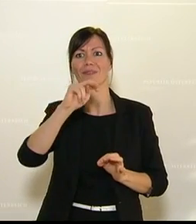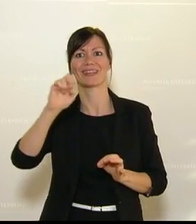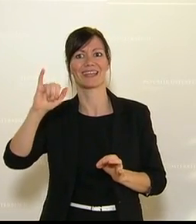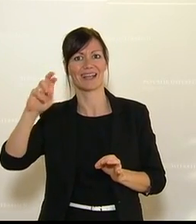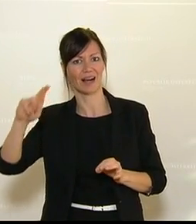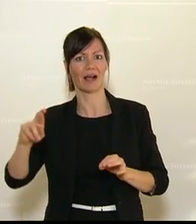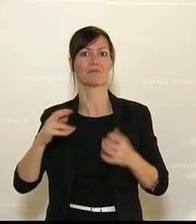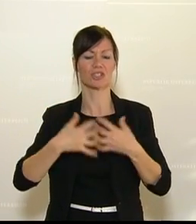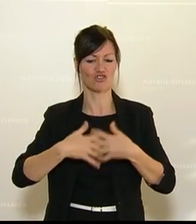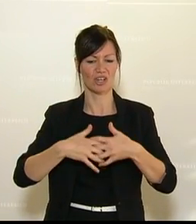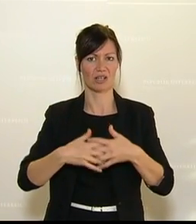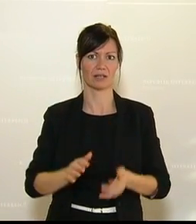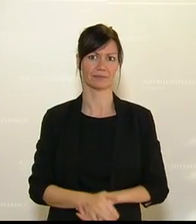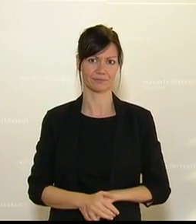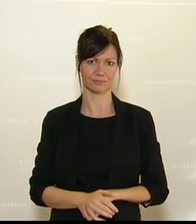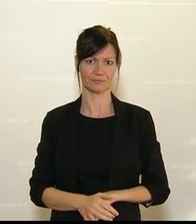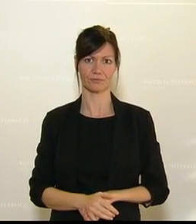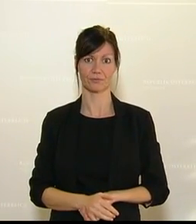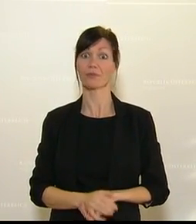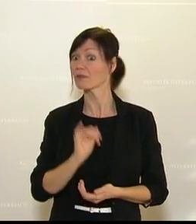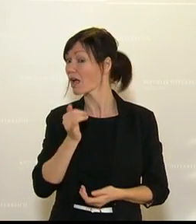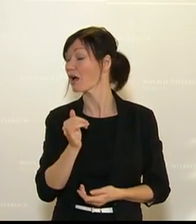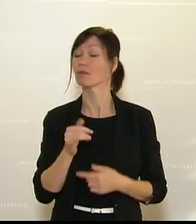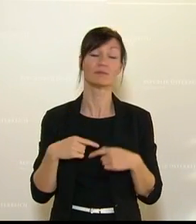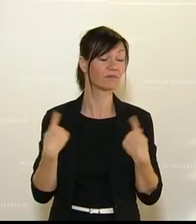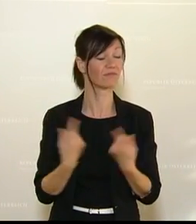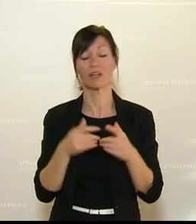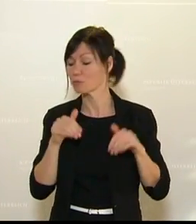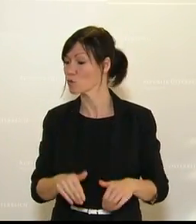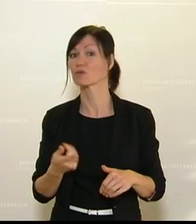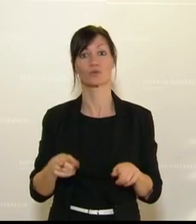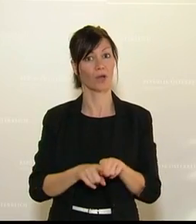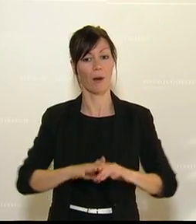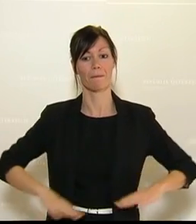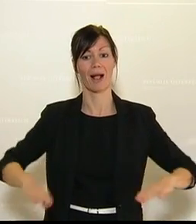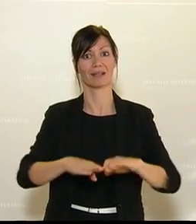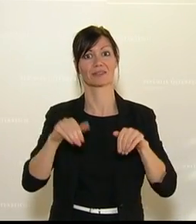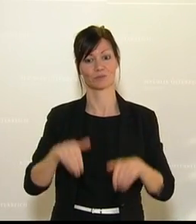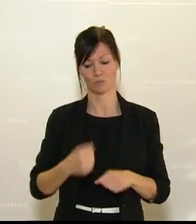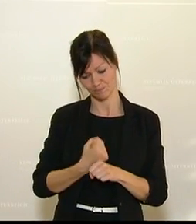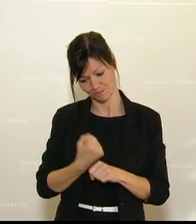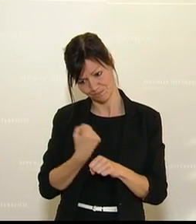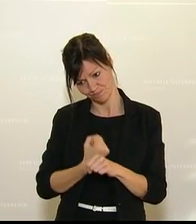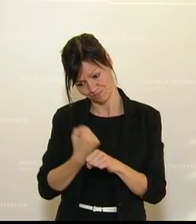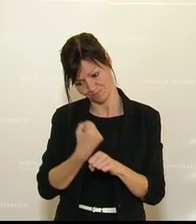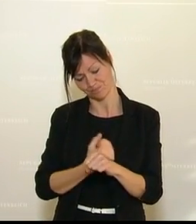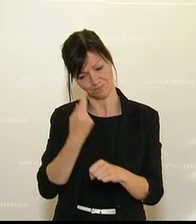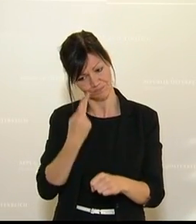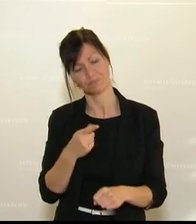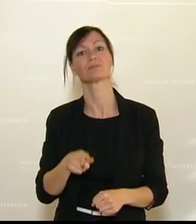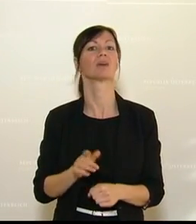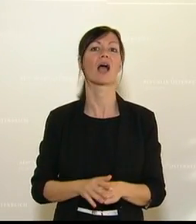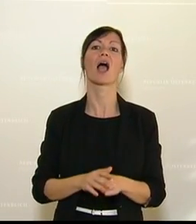wir müssen und wir werden an der Basis arbeiten. Wir sind dabei, den